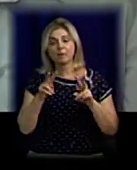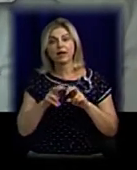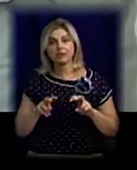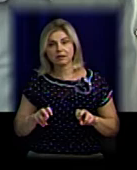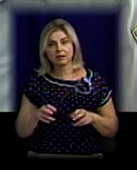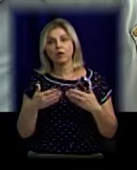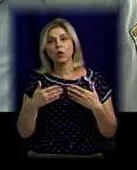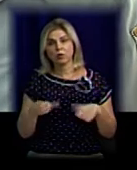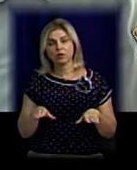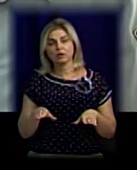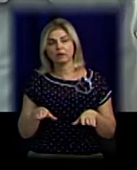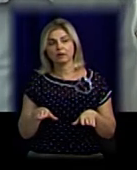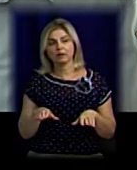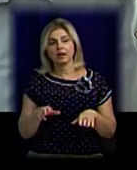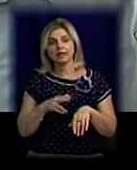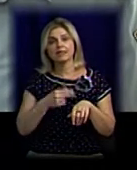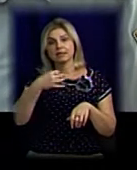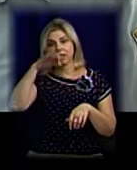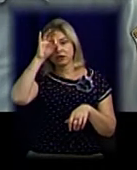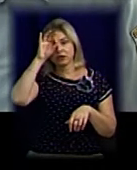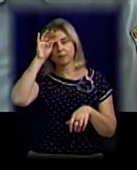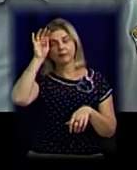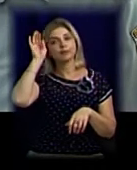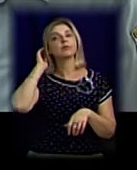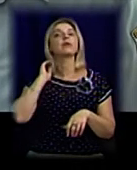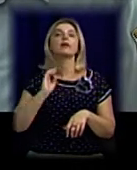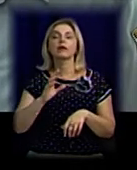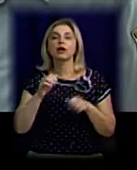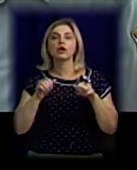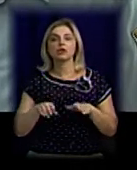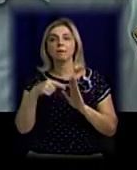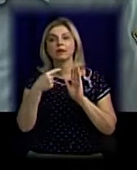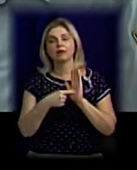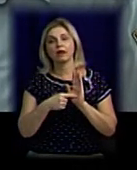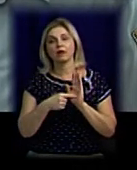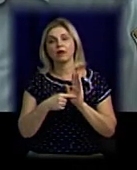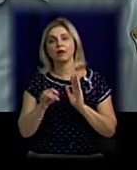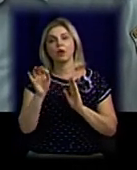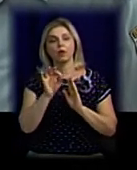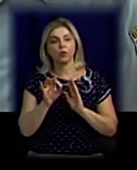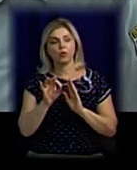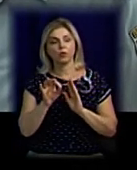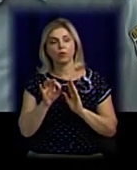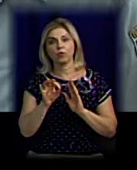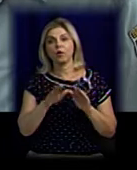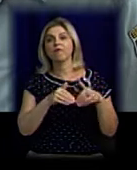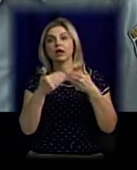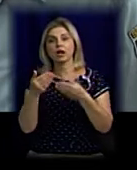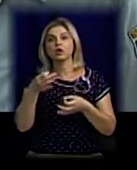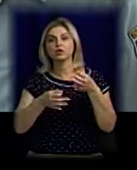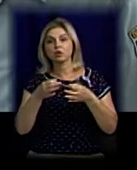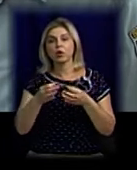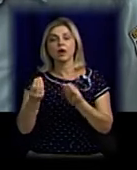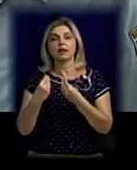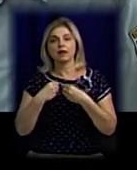вирішено питання про звернення до суду для отримання